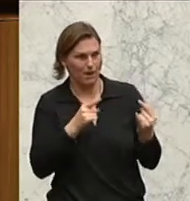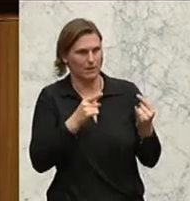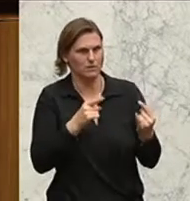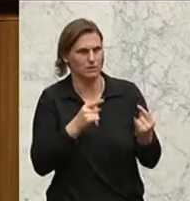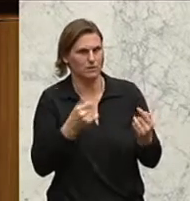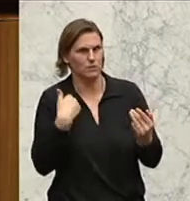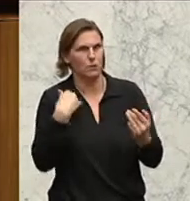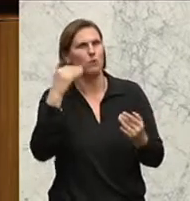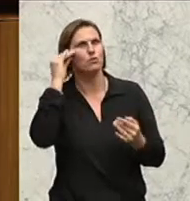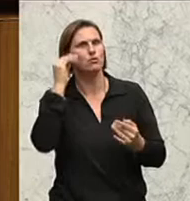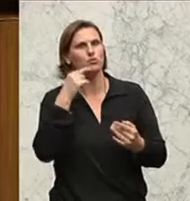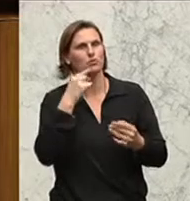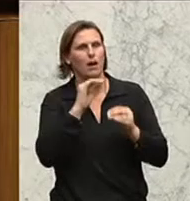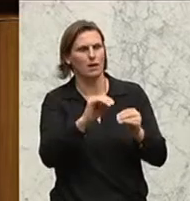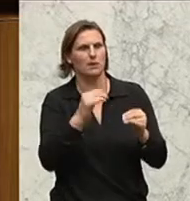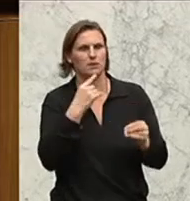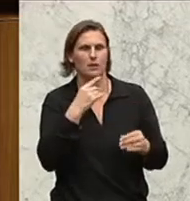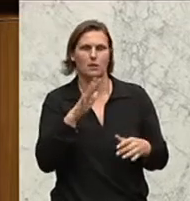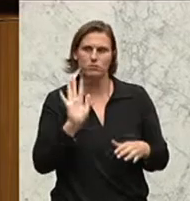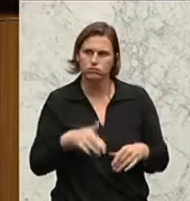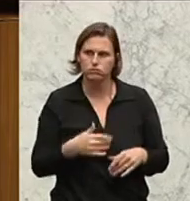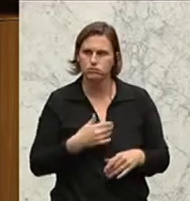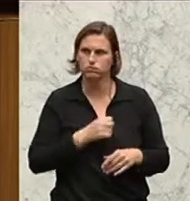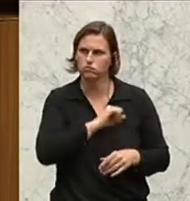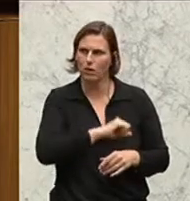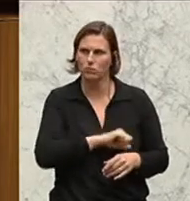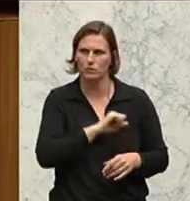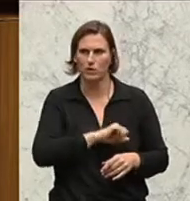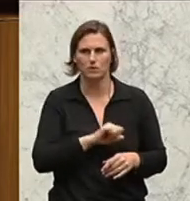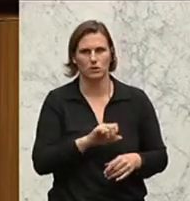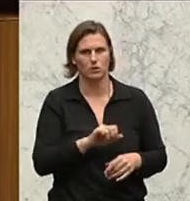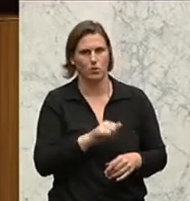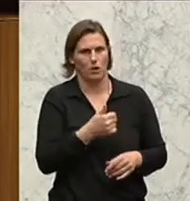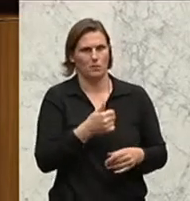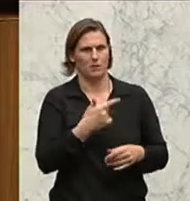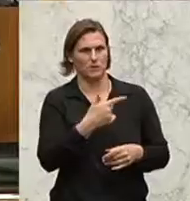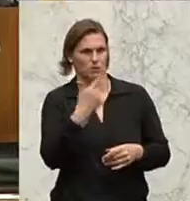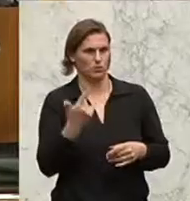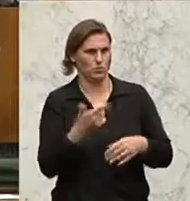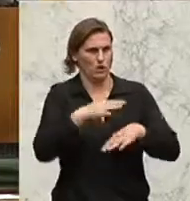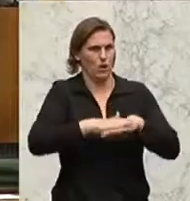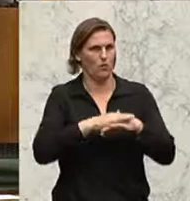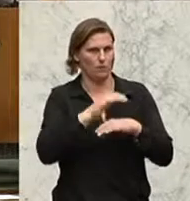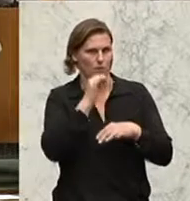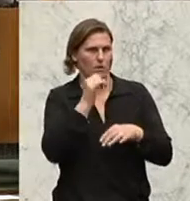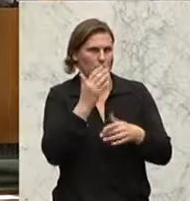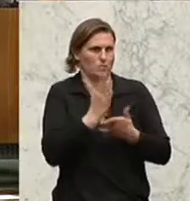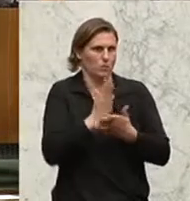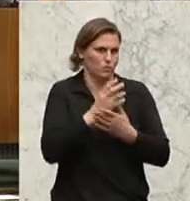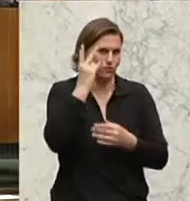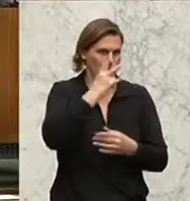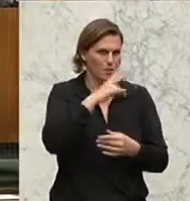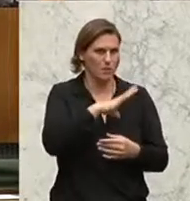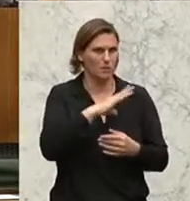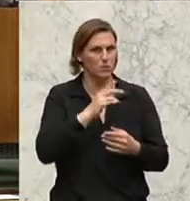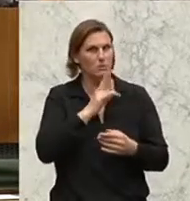in der Schule war, dass dann der Lehrer gesagt hat, noch mal zwei Stunden ertragen, ich gehe nicht hin, das kann ich noch nachvollziehen. Aber man sollte das halt wirklich